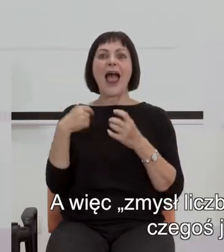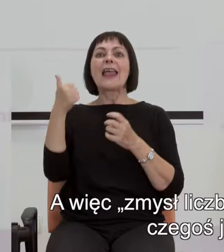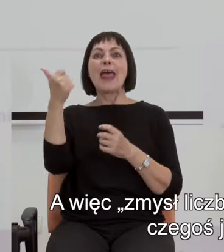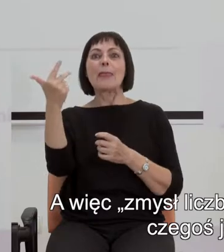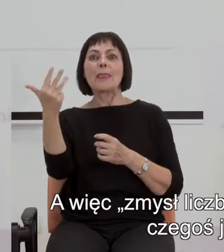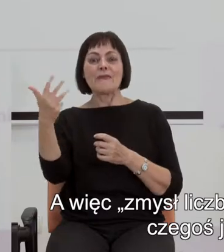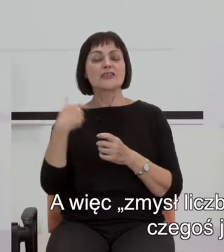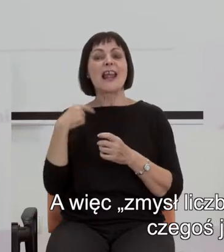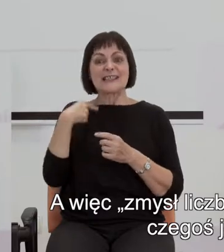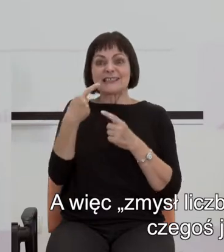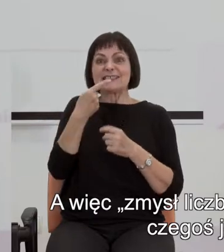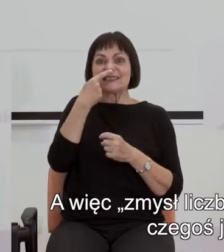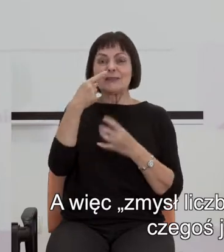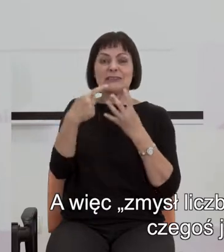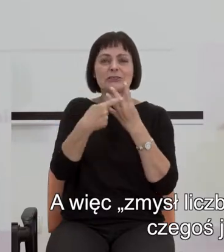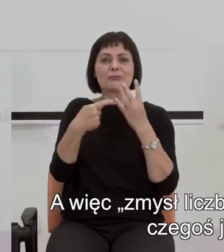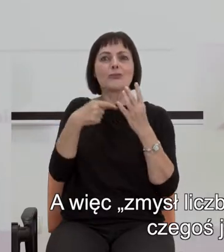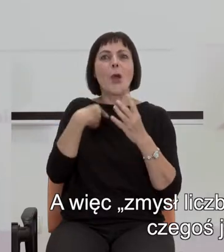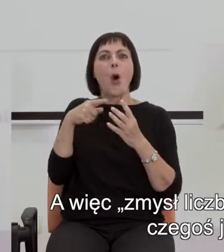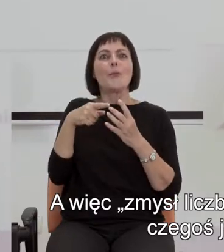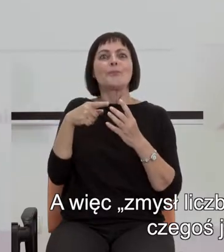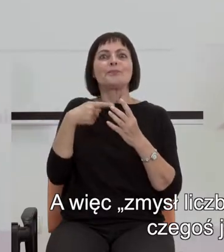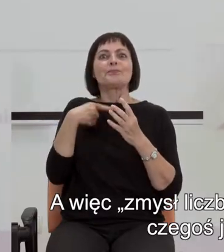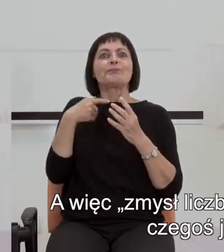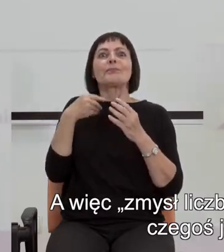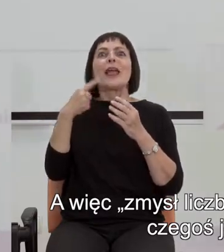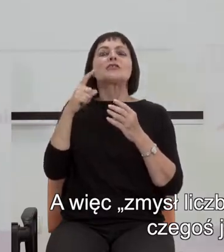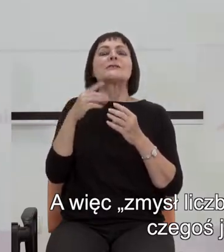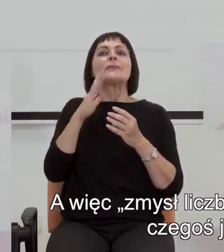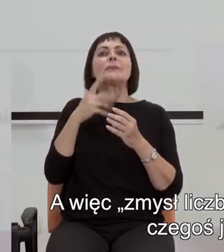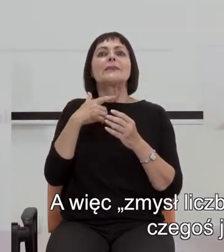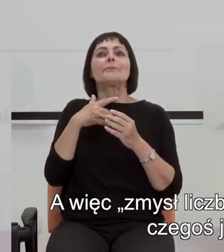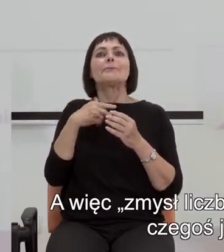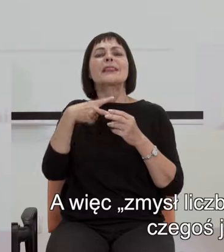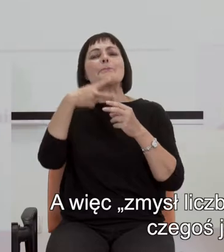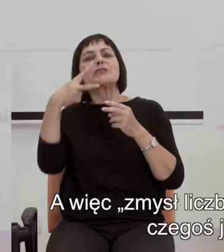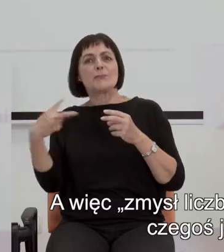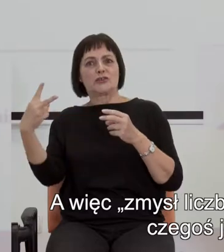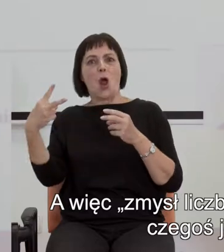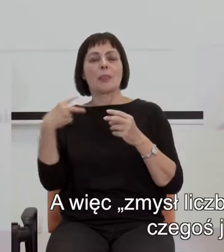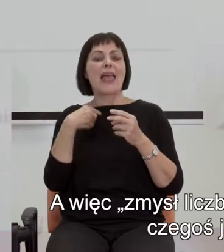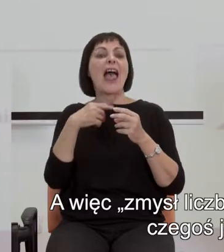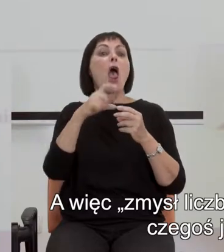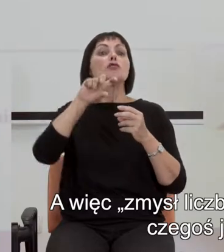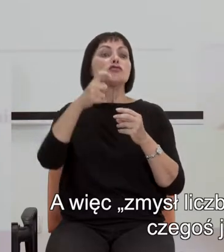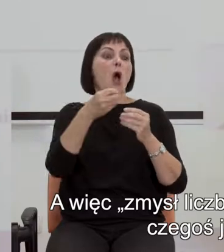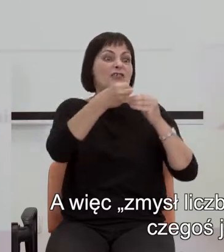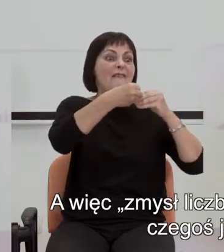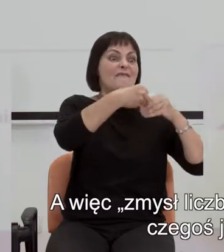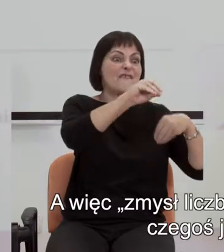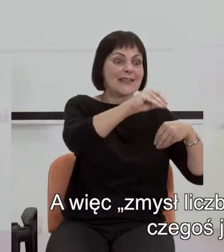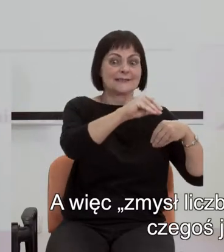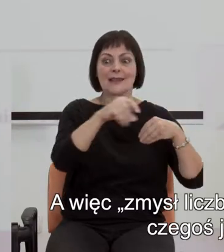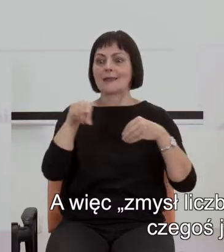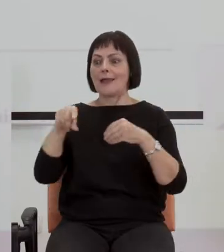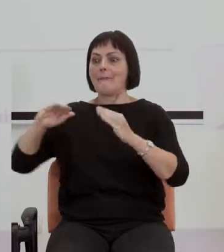zmysł liczby jest tylko czymś przybliżonym. Czegoś jest więcej, czegoś jest mniej. Zbiór ma jakąś ogólną